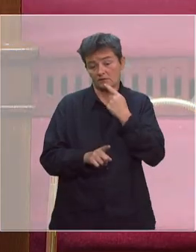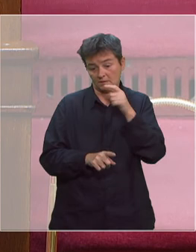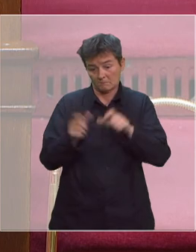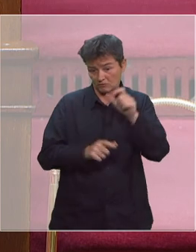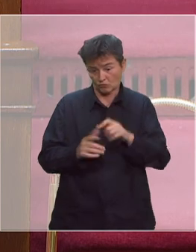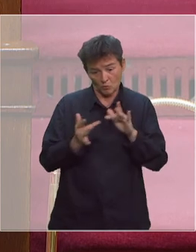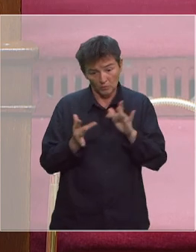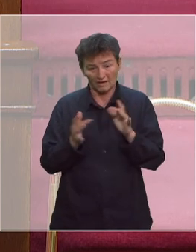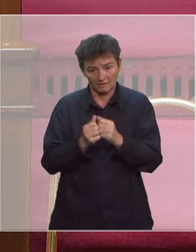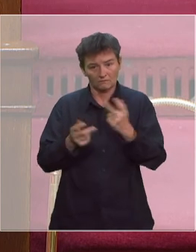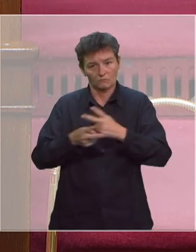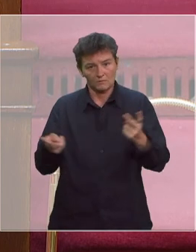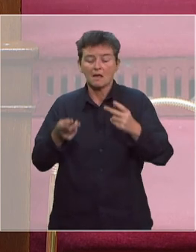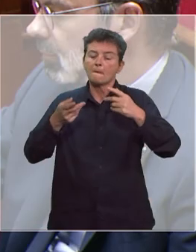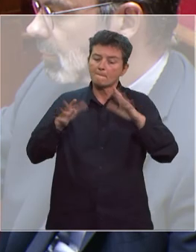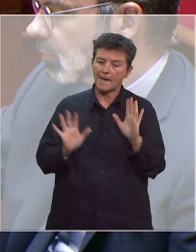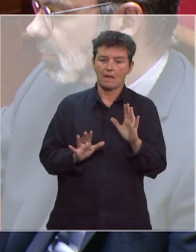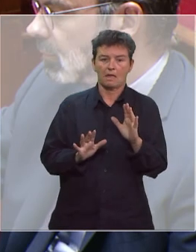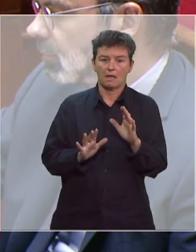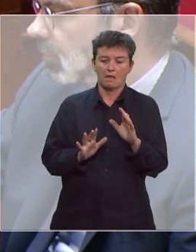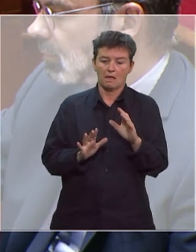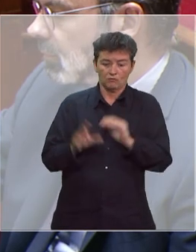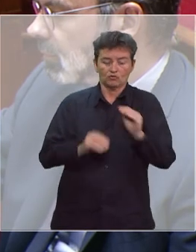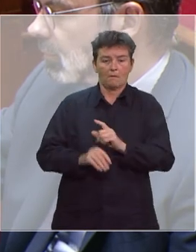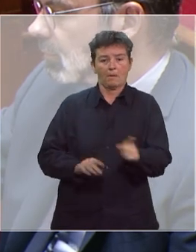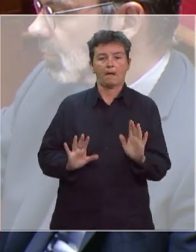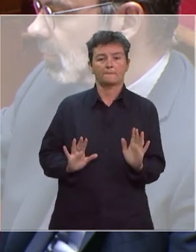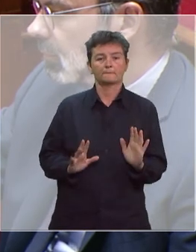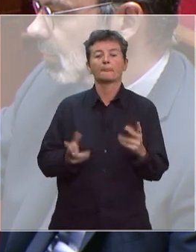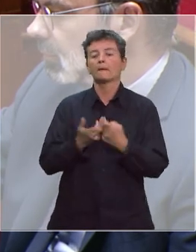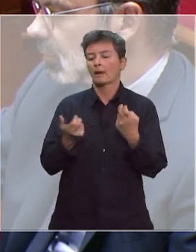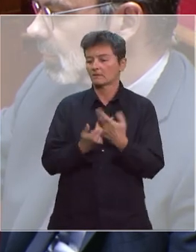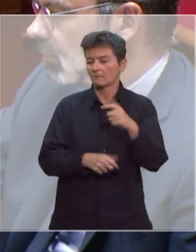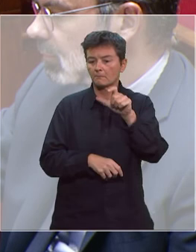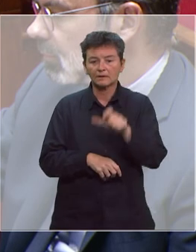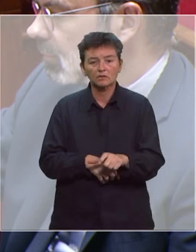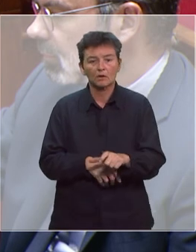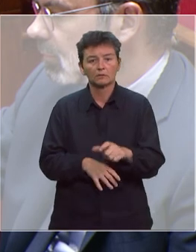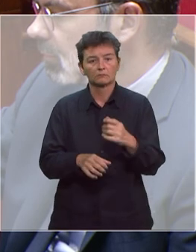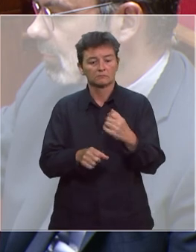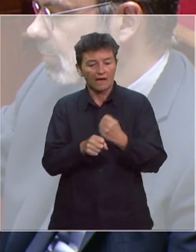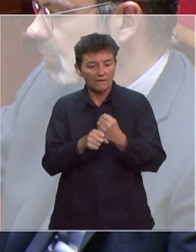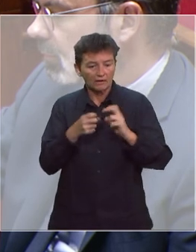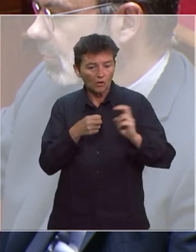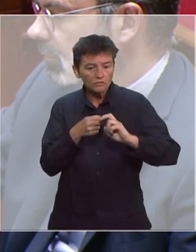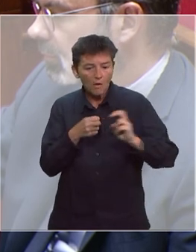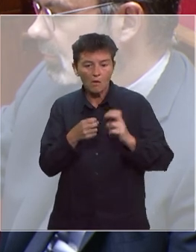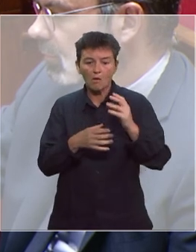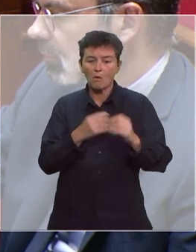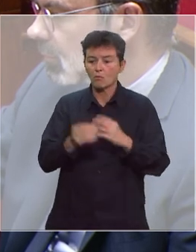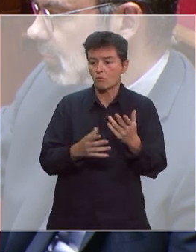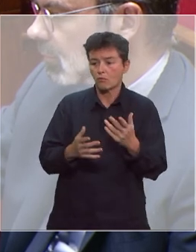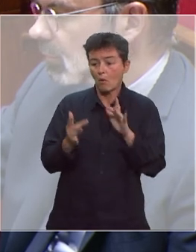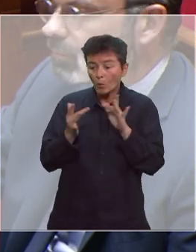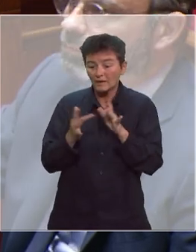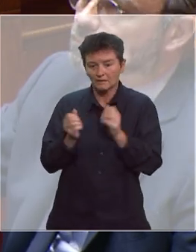en contact avec du public, mais qui n'exercent pas de fonction de soins, c'est-à-dire par exemple des personnes dans les transports ou des opérateurs qui sont en contact